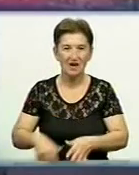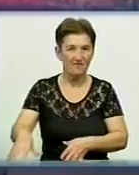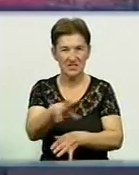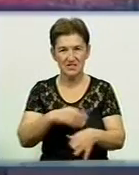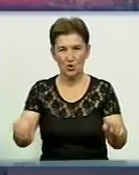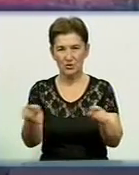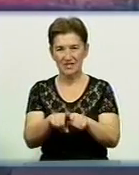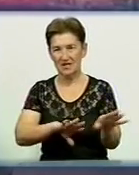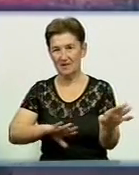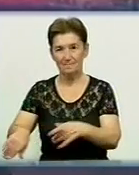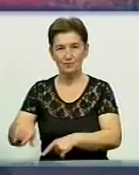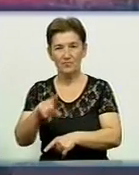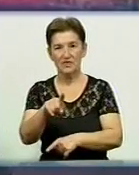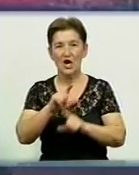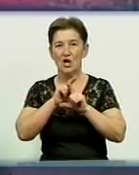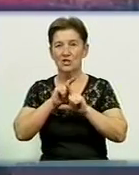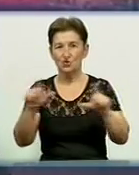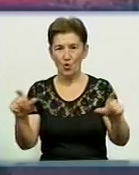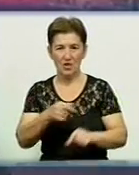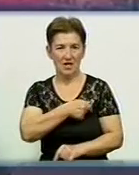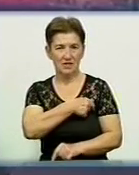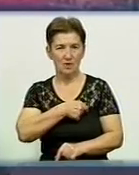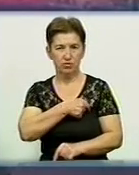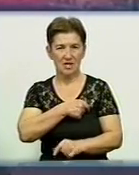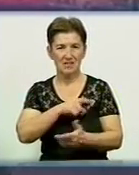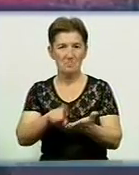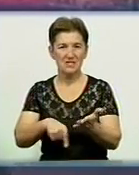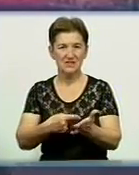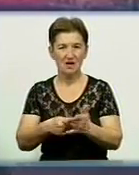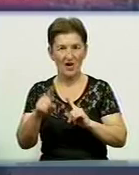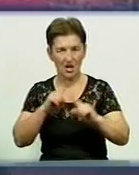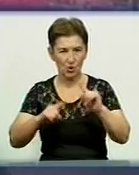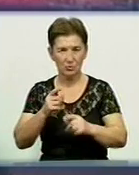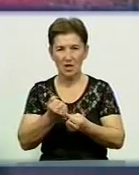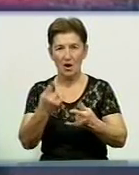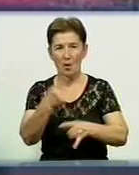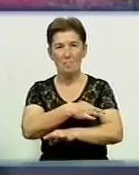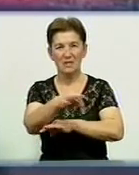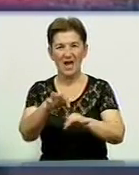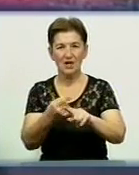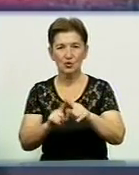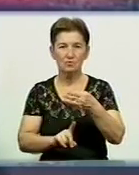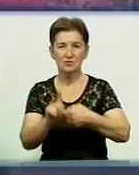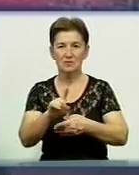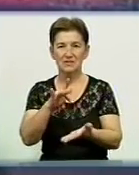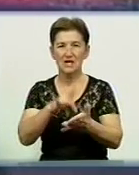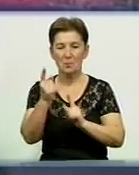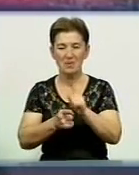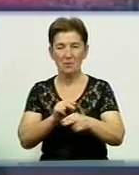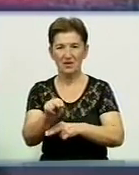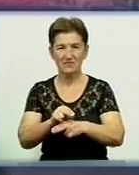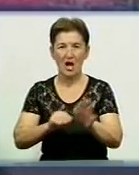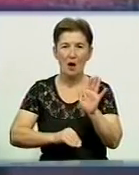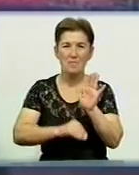Школа депутата місцевої ради запрацює в Кіровограді з 10 вересня. Це один із кількох проєктів, які запускає Центр перепідготовки підвищення